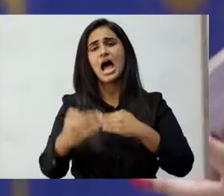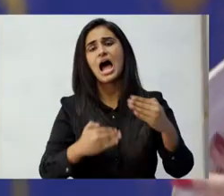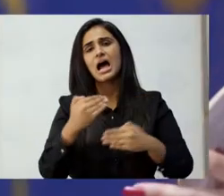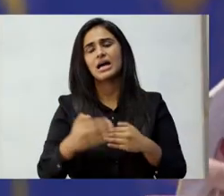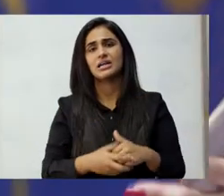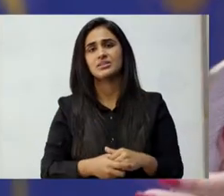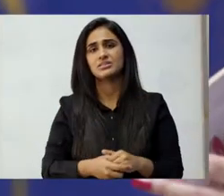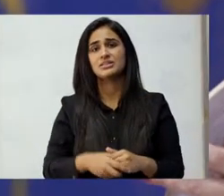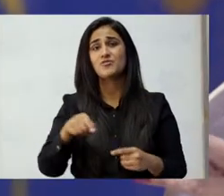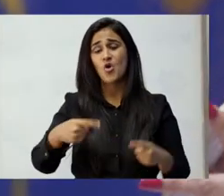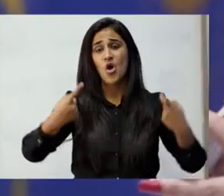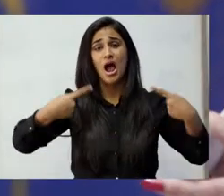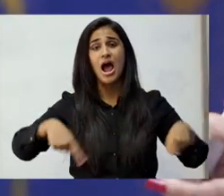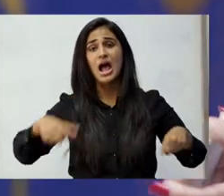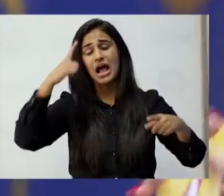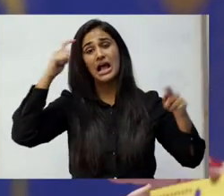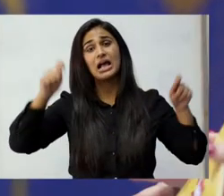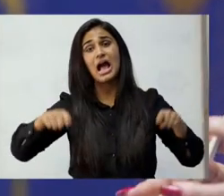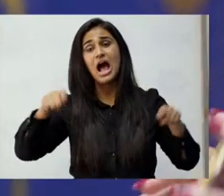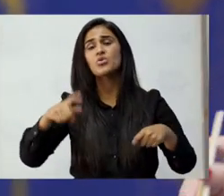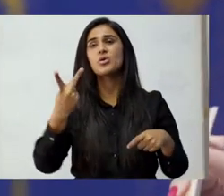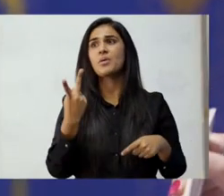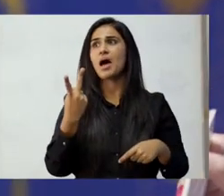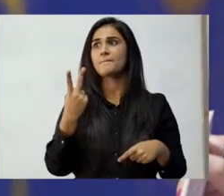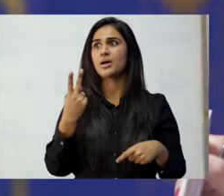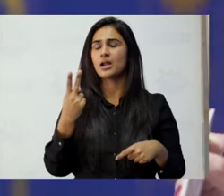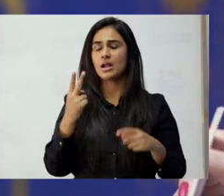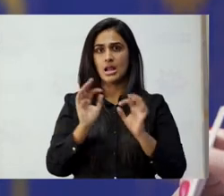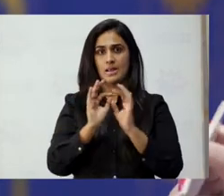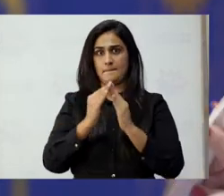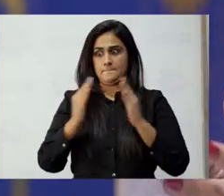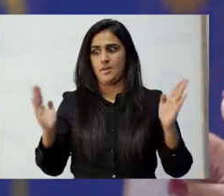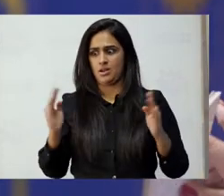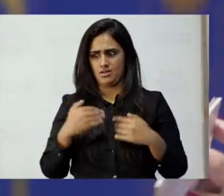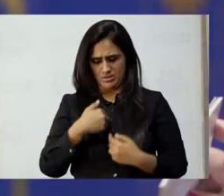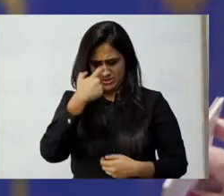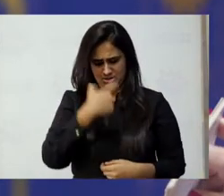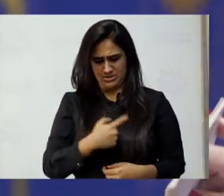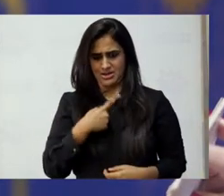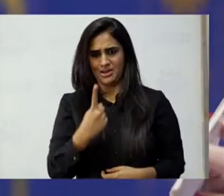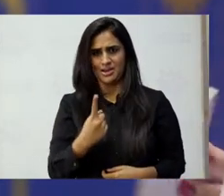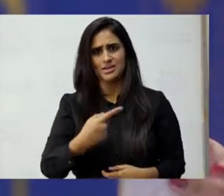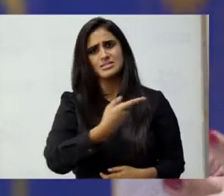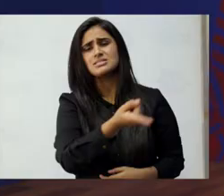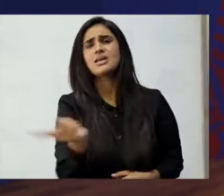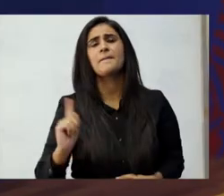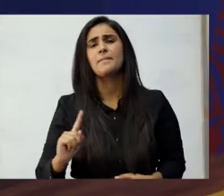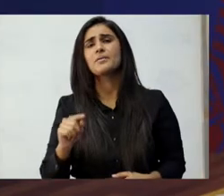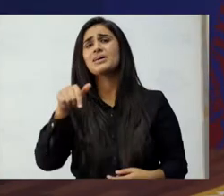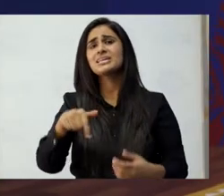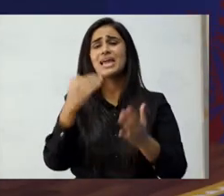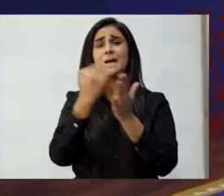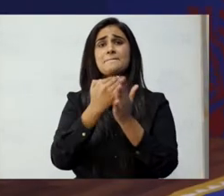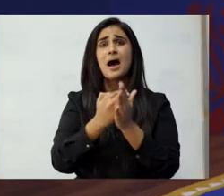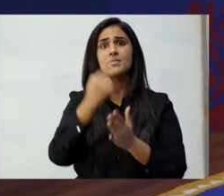بات ہو جائے کچھ آنے والے پینلز کی دیکھئے یہ قانون ایک بہت ہی پیچیدہ معاملہ ہے صرف میرے لئے نہیں